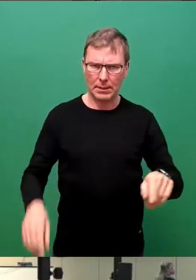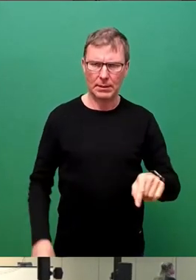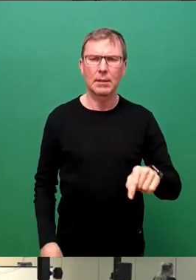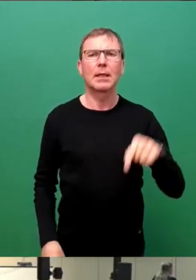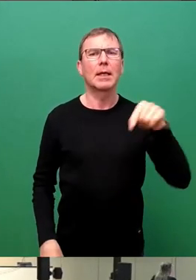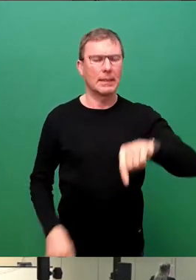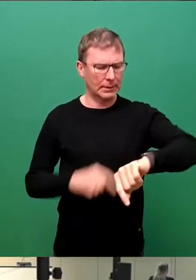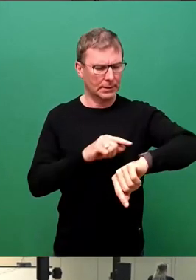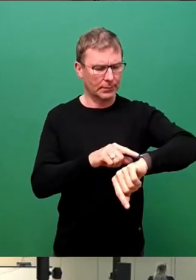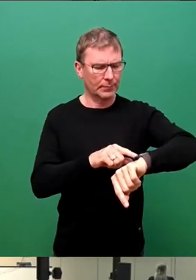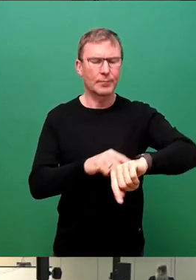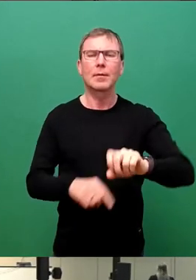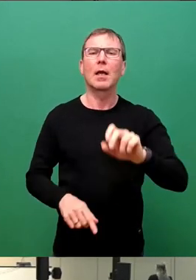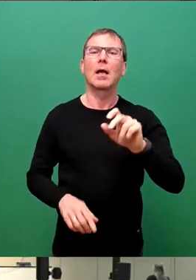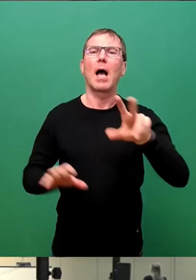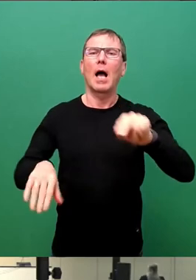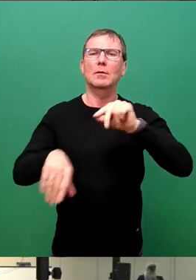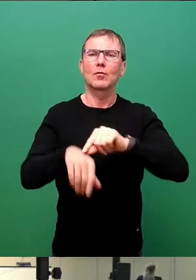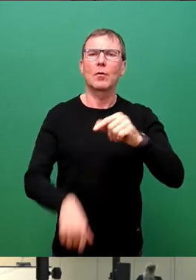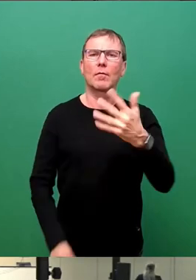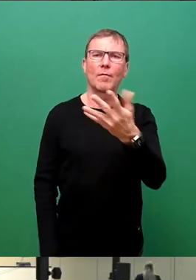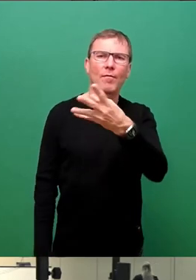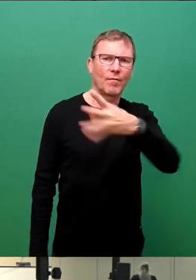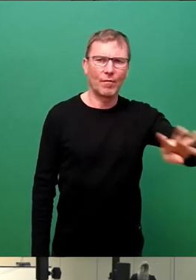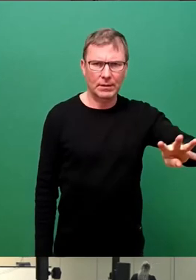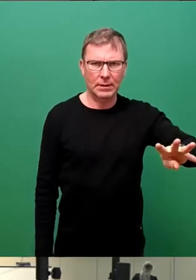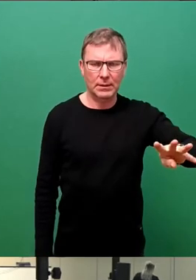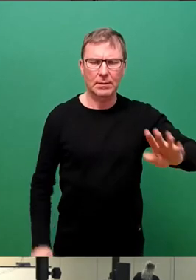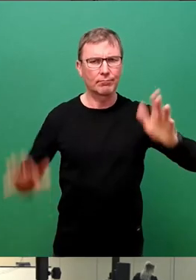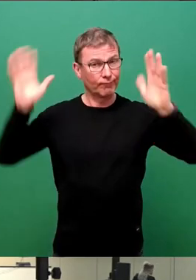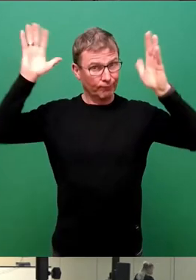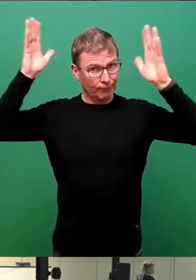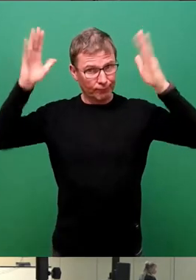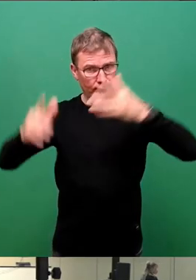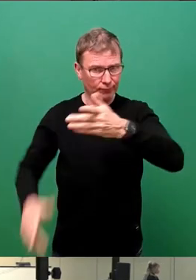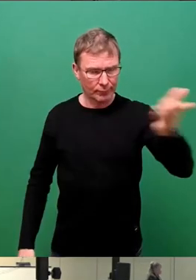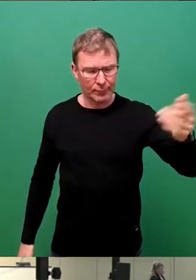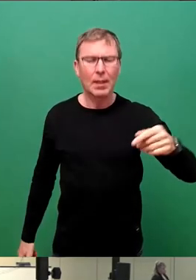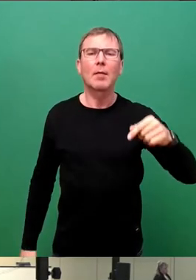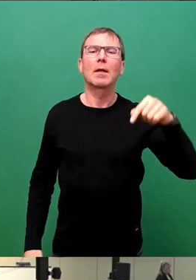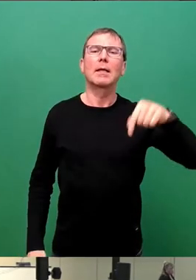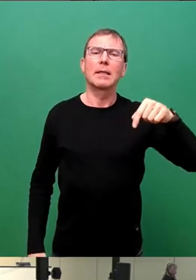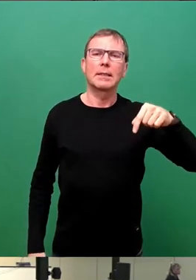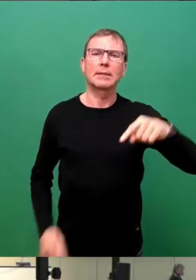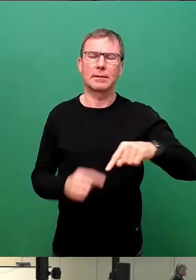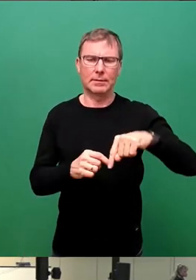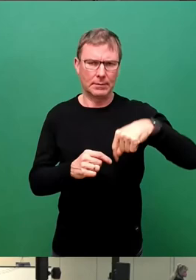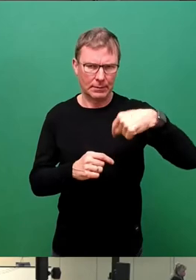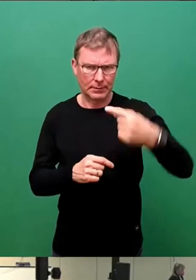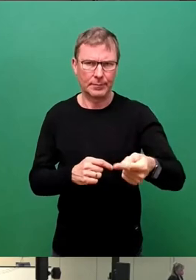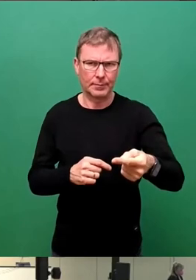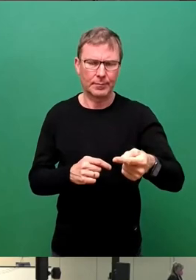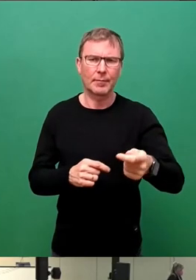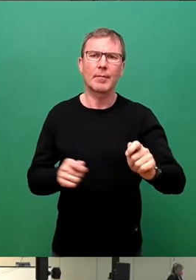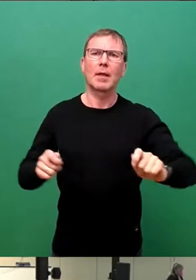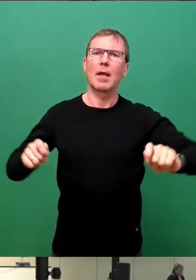es mittlerweile bereits 18.45 Und wir gehen jetzt